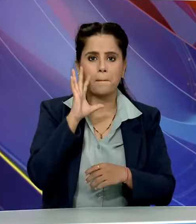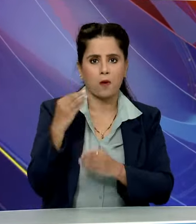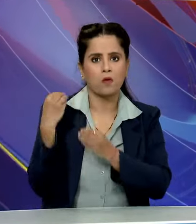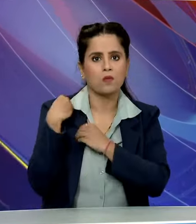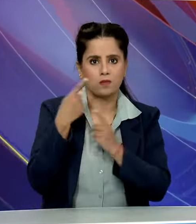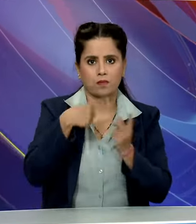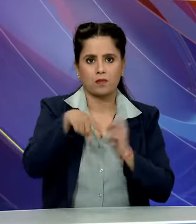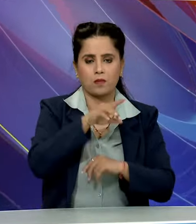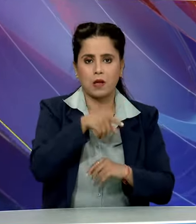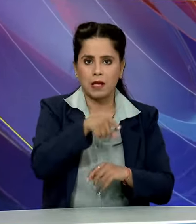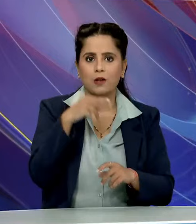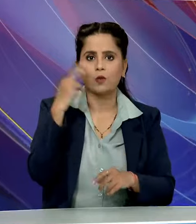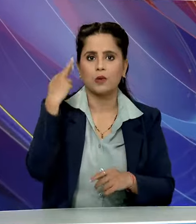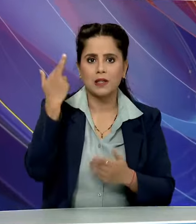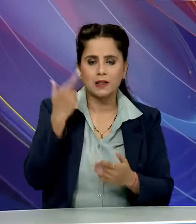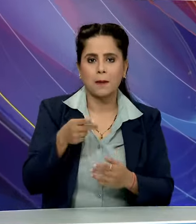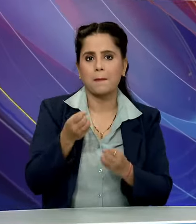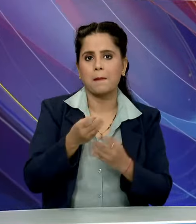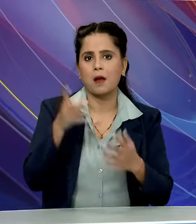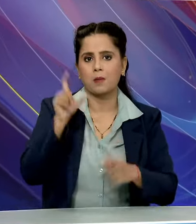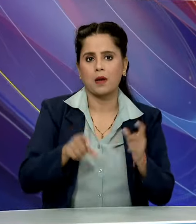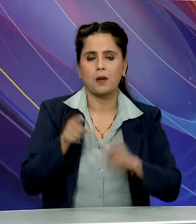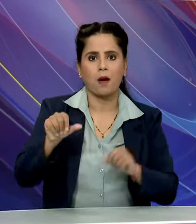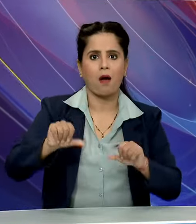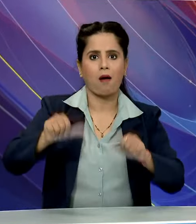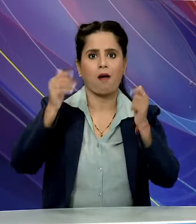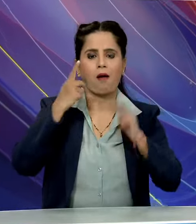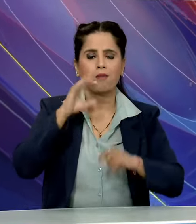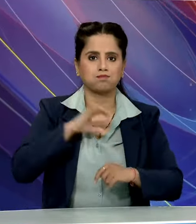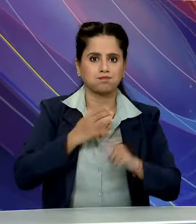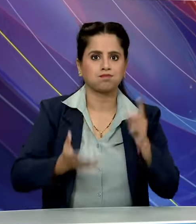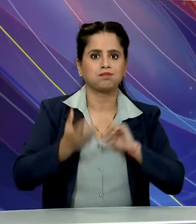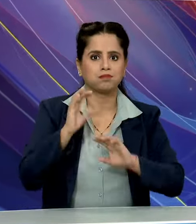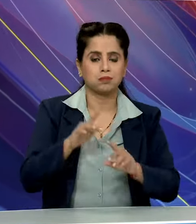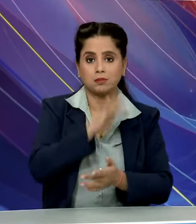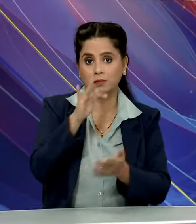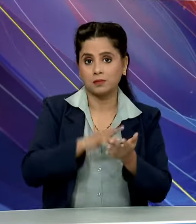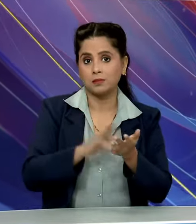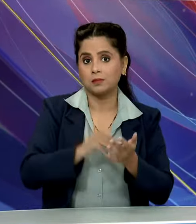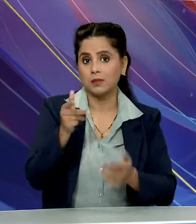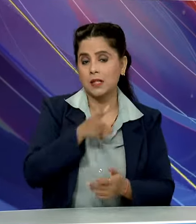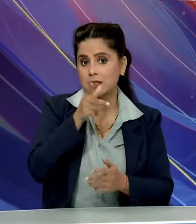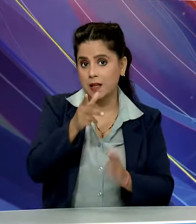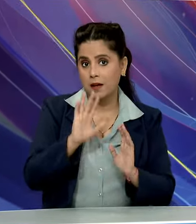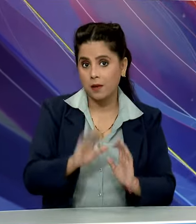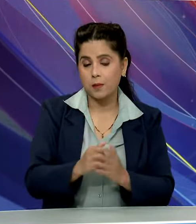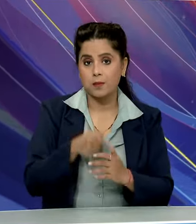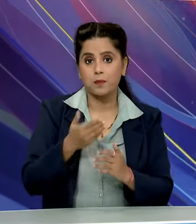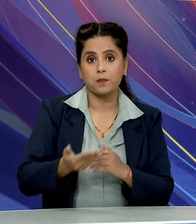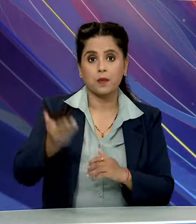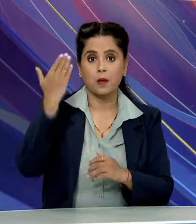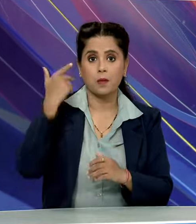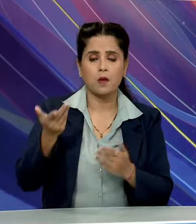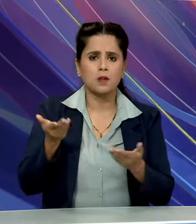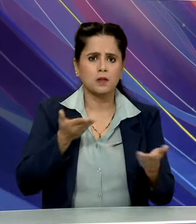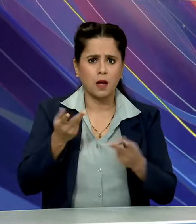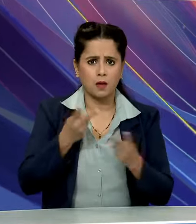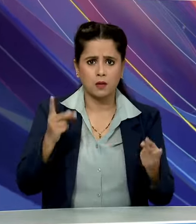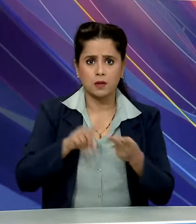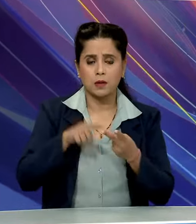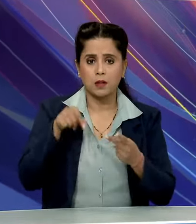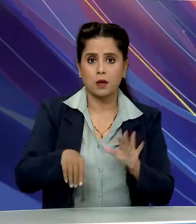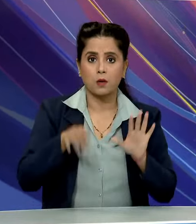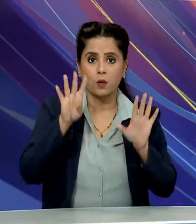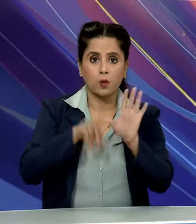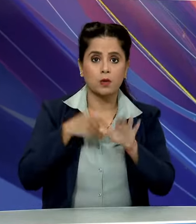इसी वजह से ज्यादा खिलारियों को सफलता मिली है वही केंद्रिय मंत्री ने ये भी कहा कि पूर्व की सुविधाओं और